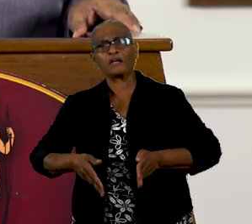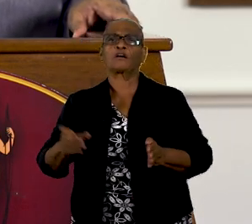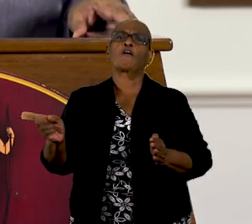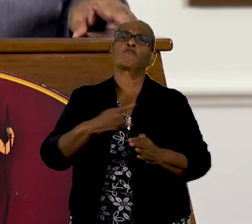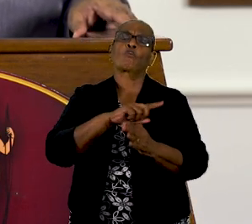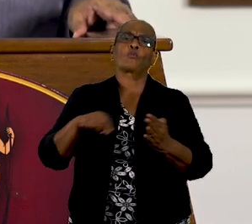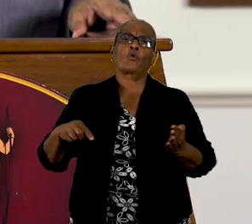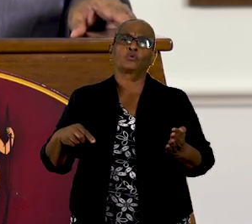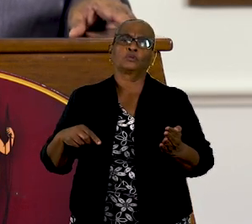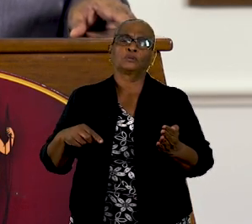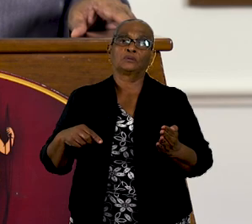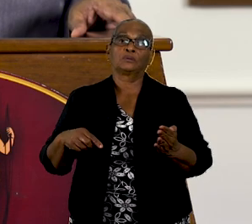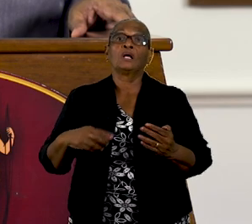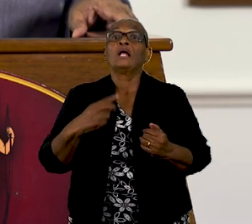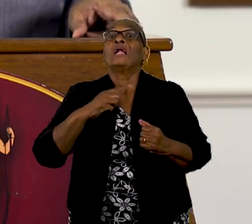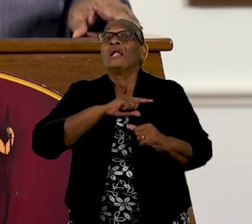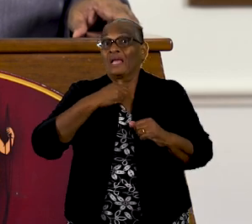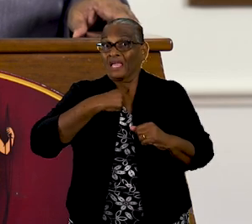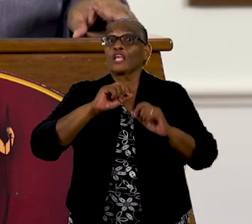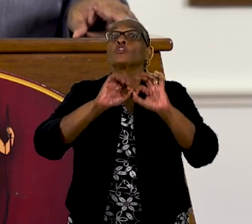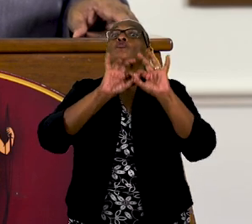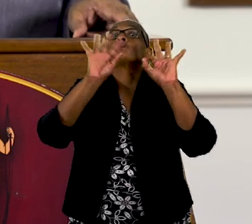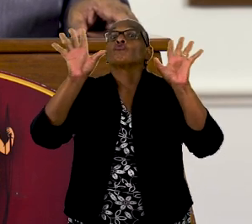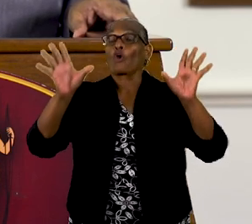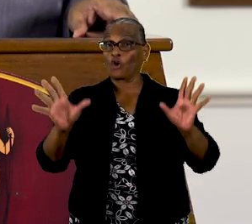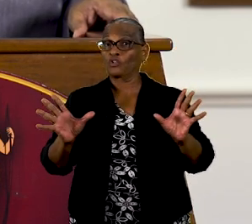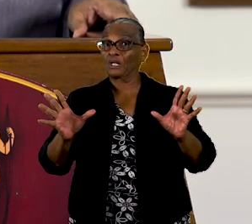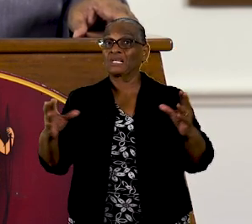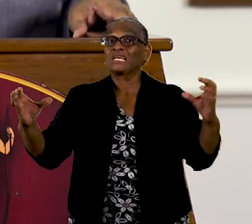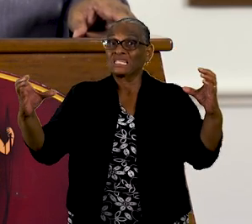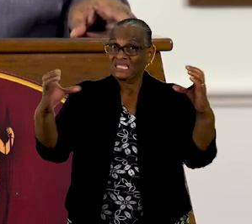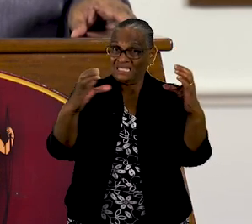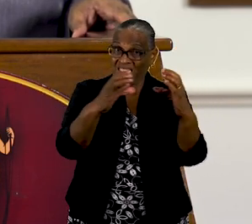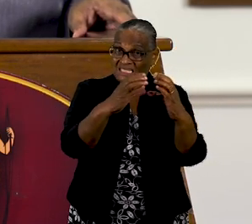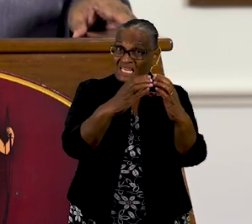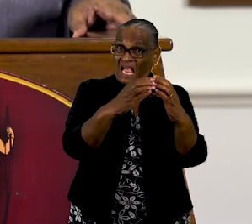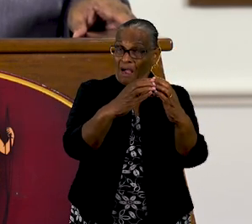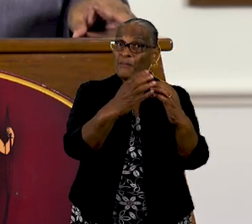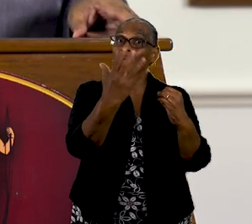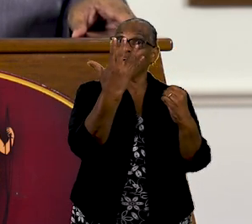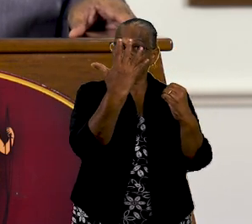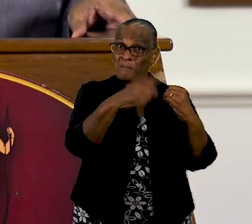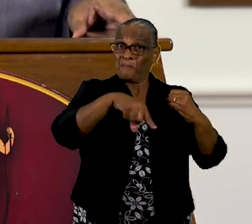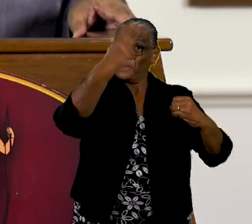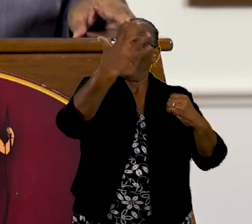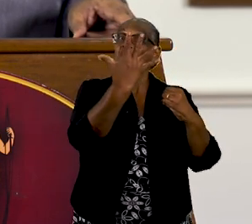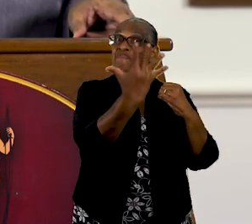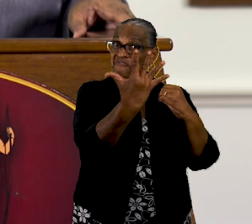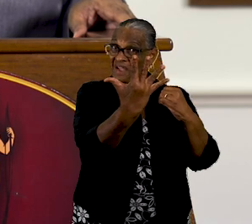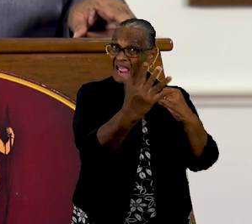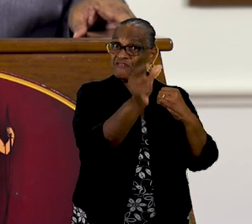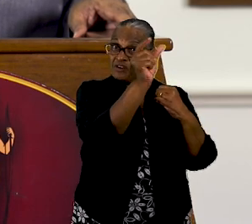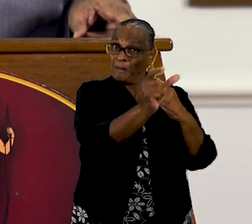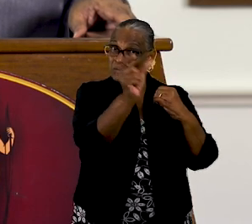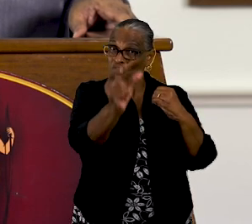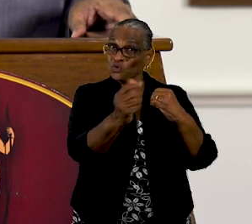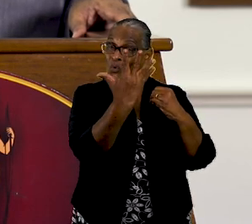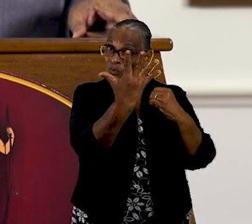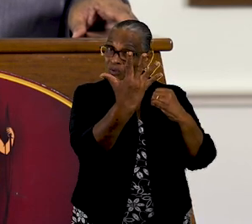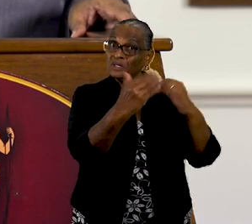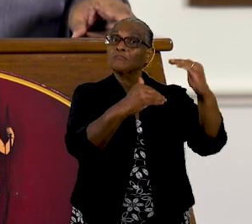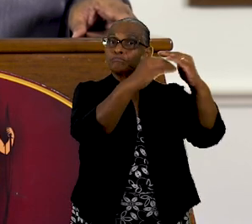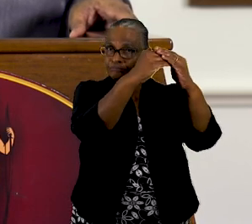verboden. Laat mij duidelijk zijn. Het samenscholingsverbod voor meer dan 5 personen